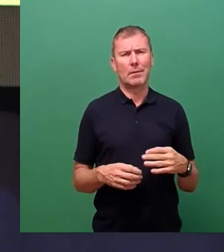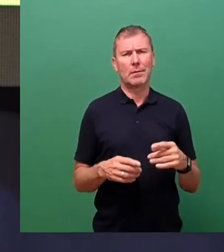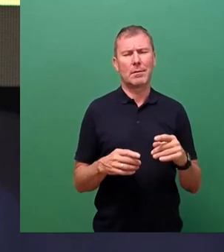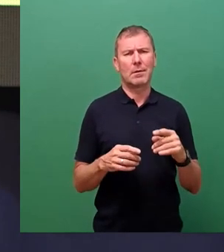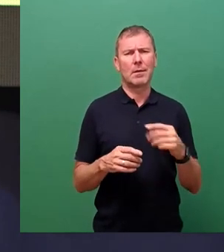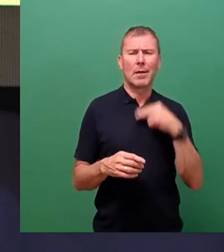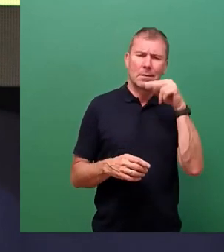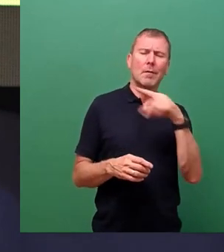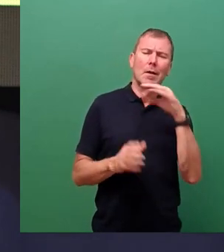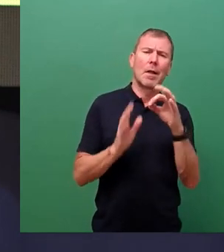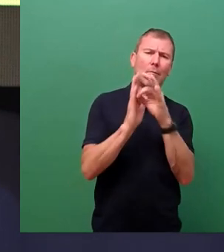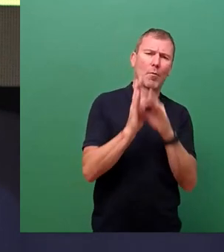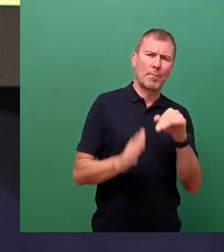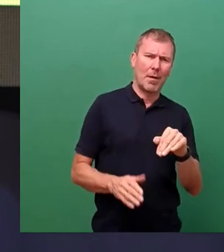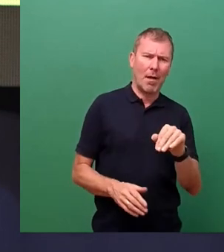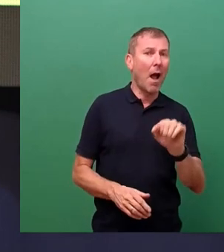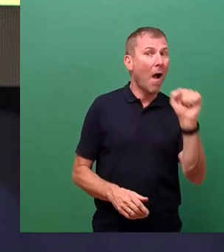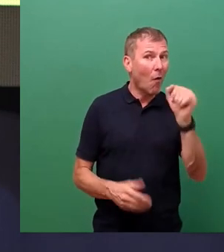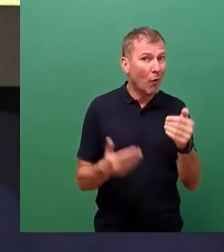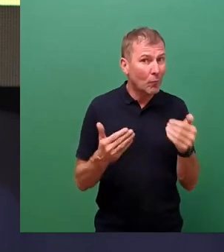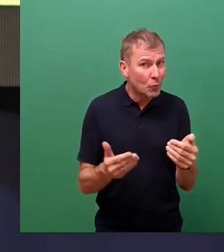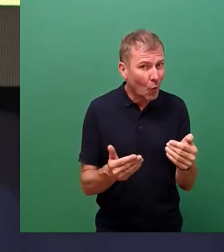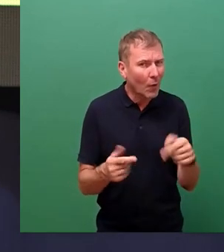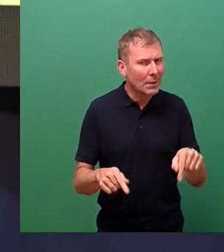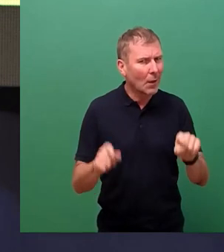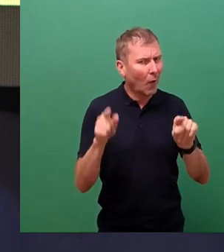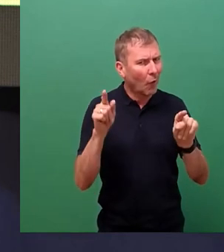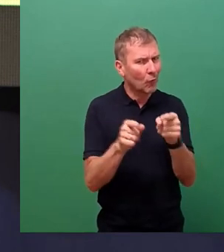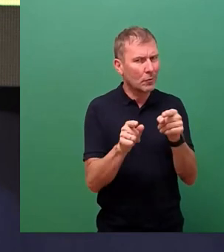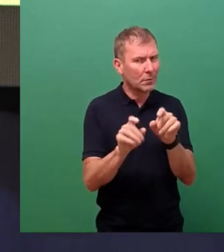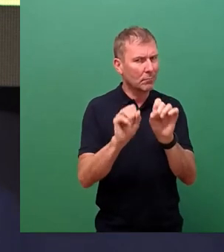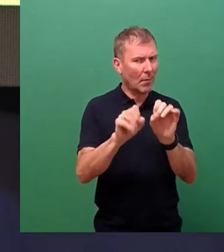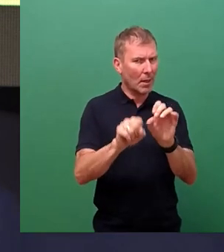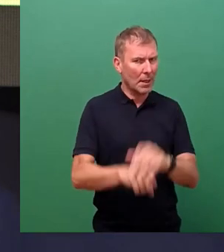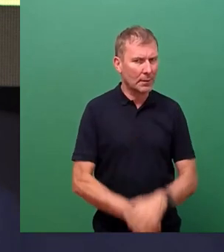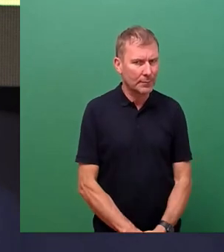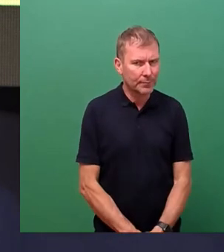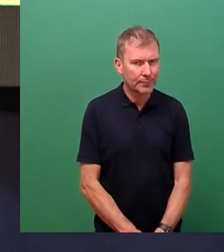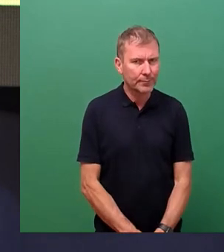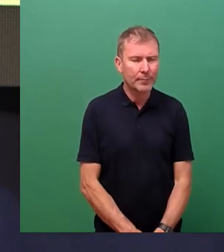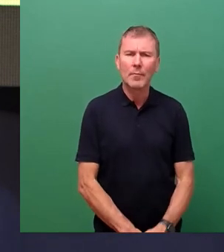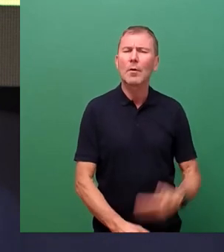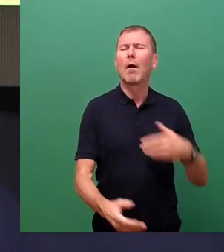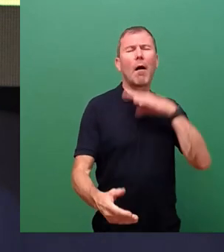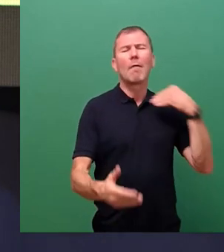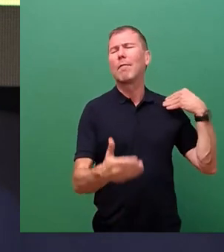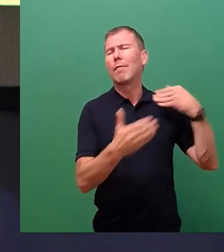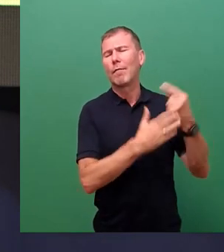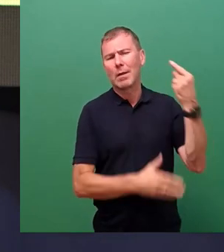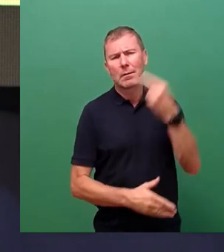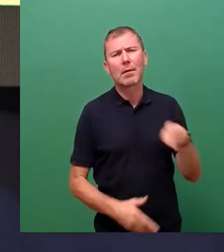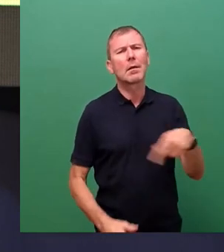Warum das so ist, möchte ich Ihnen in wenigen Worten darlegen. Schon seit vielen Jahren ist in Dresden die